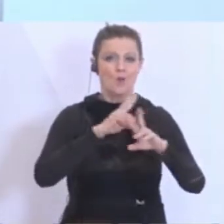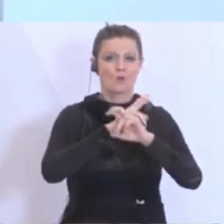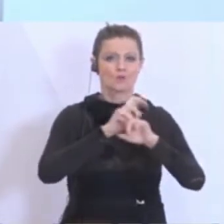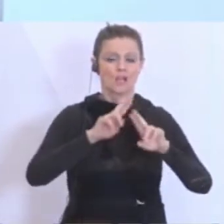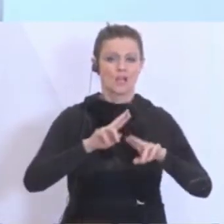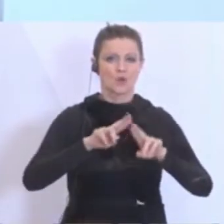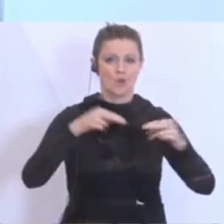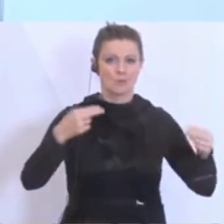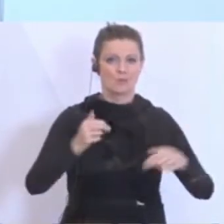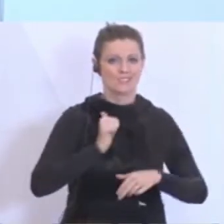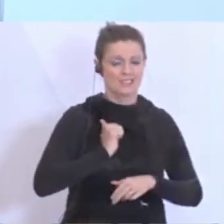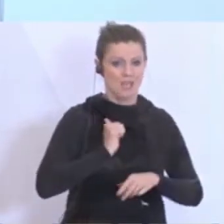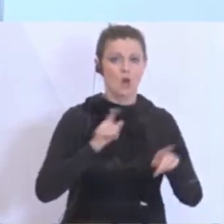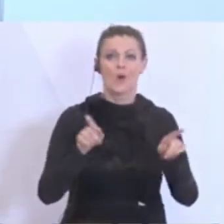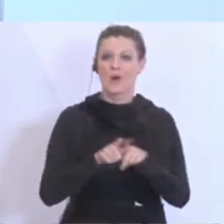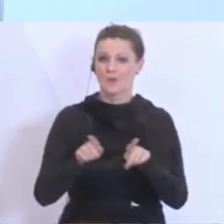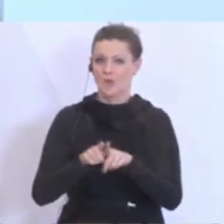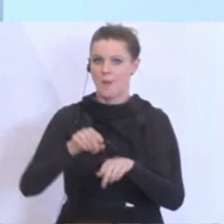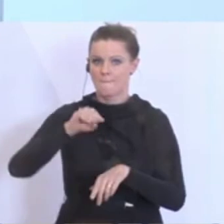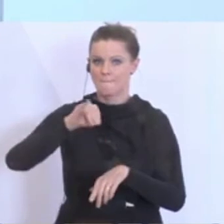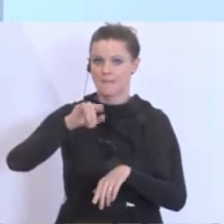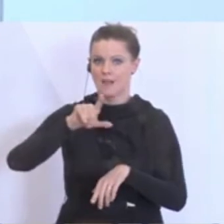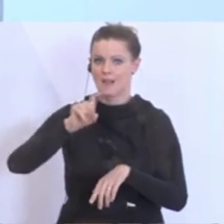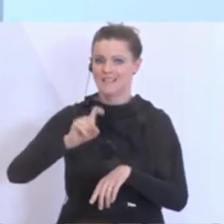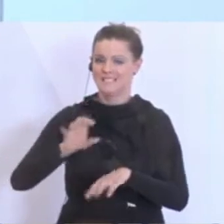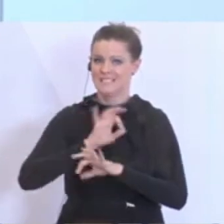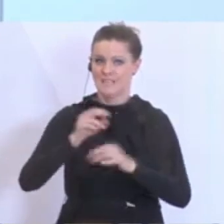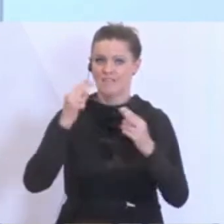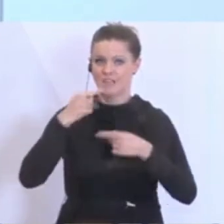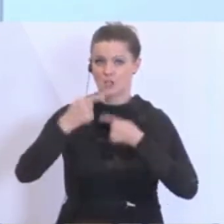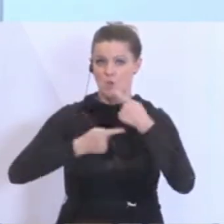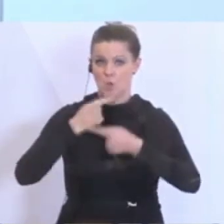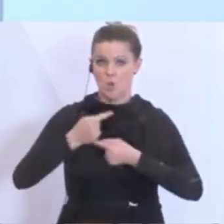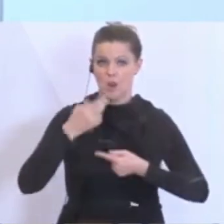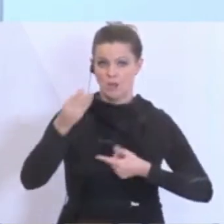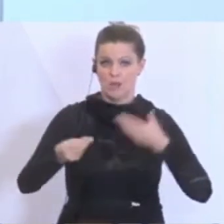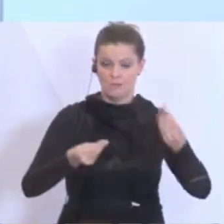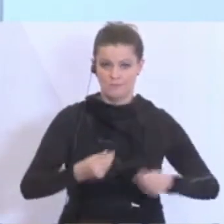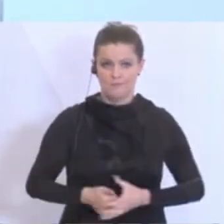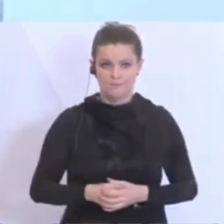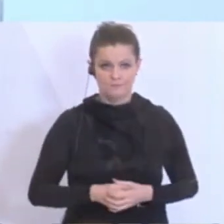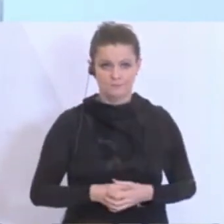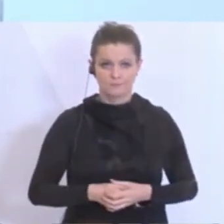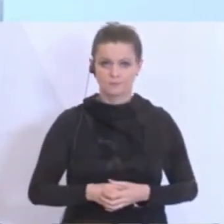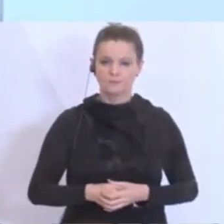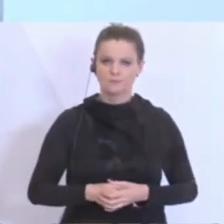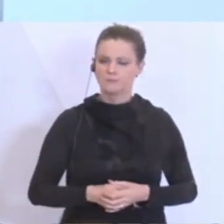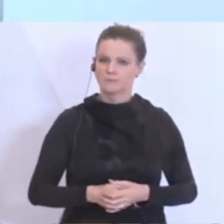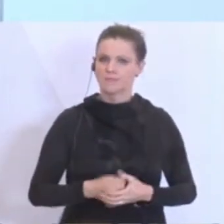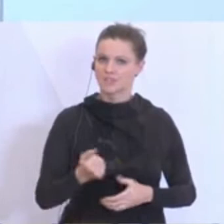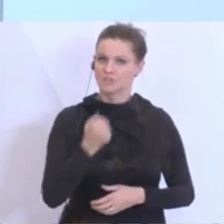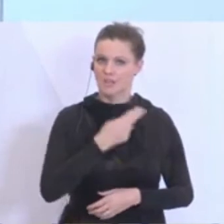unglaublich wichtige Rolle zu. Eine besondere Verantwortung mit unterschiedlichsten